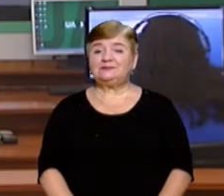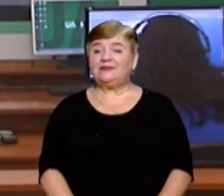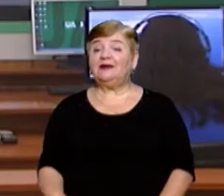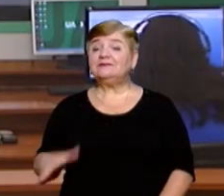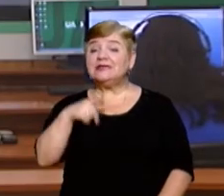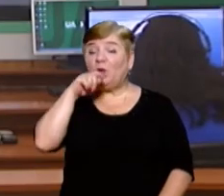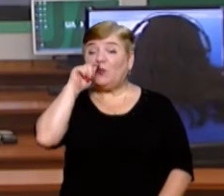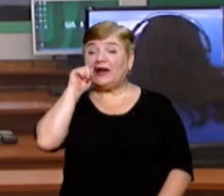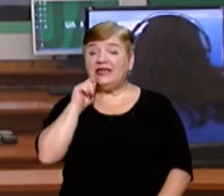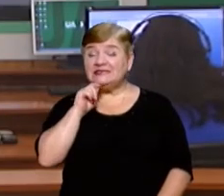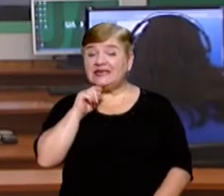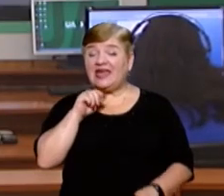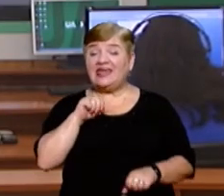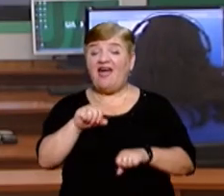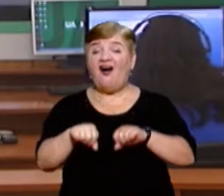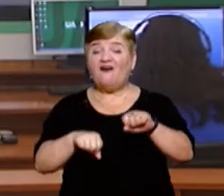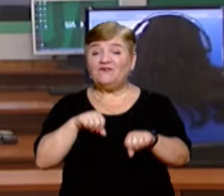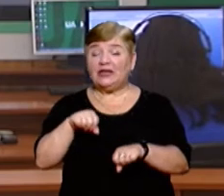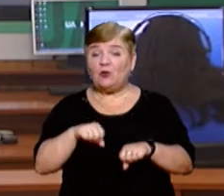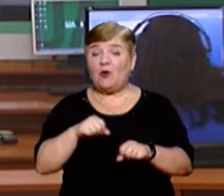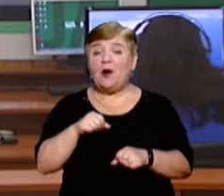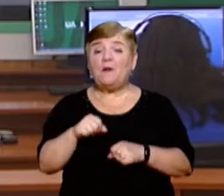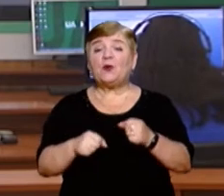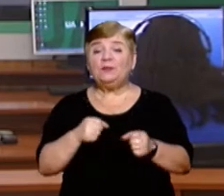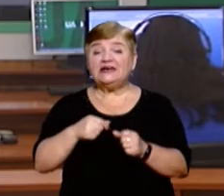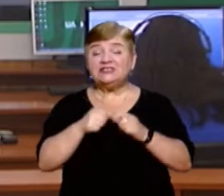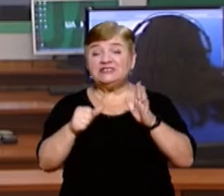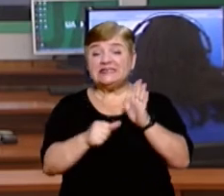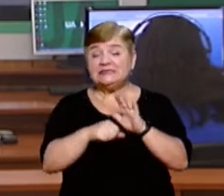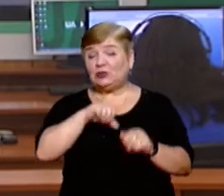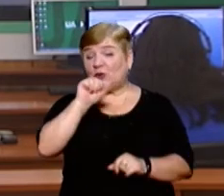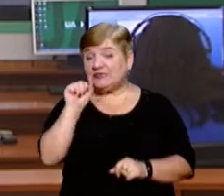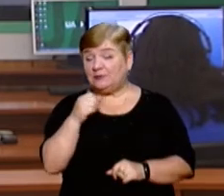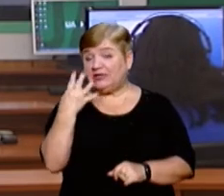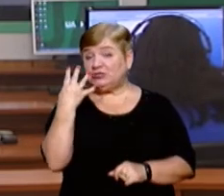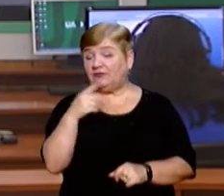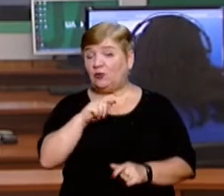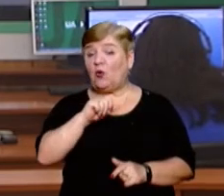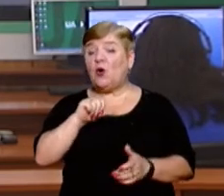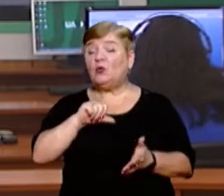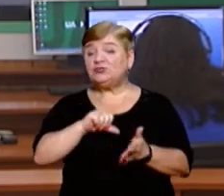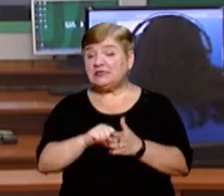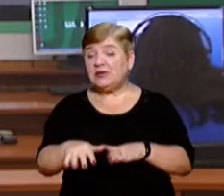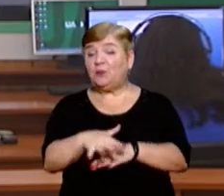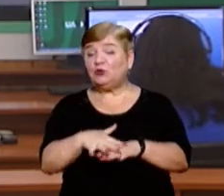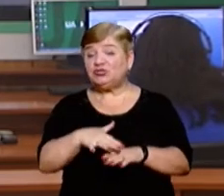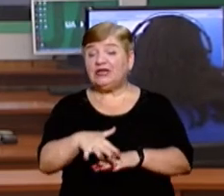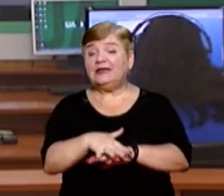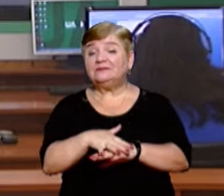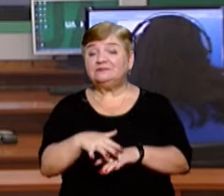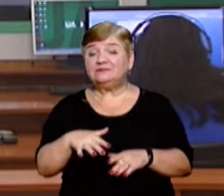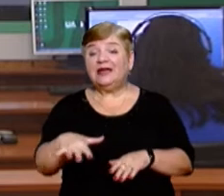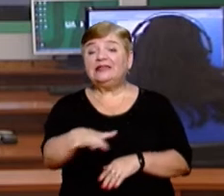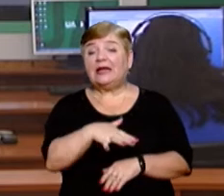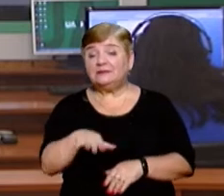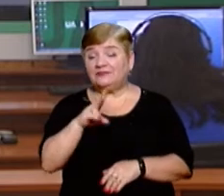Всеукраїнський велопробіг ветеранів розпочнеться з Ужгорода 16 серпня. Четверо учасників стартують з Площі Народної о 8-й годині ранку.